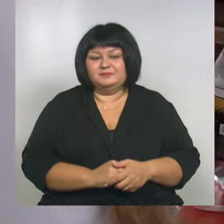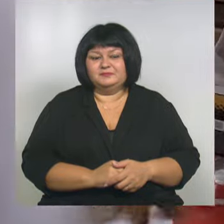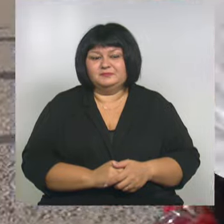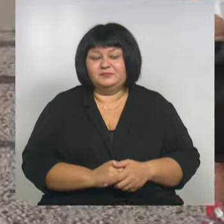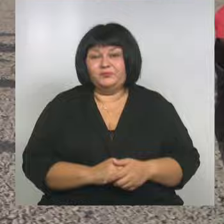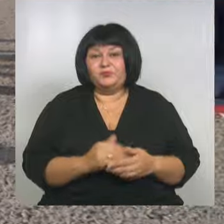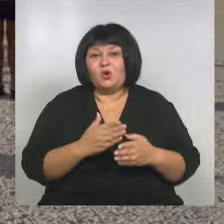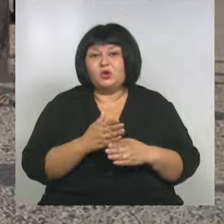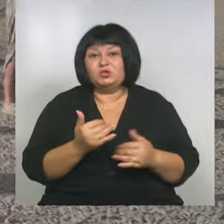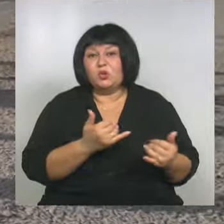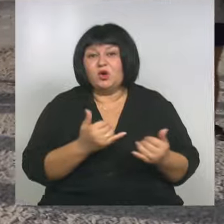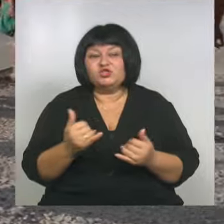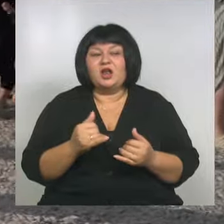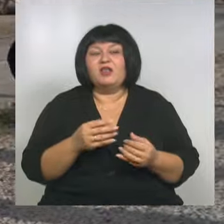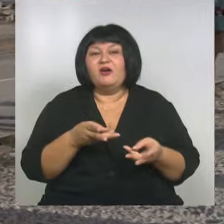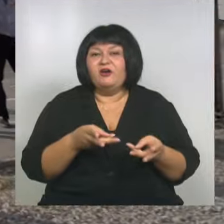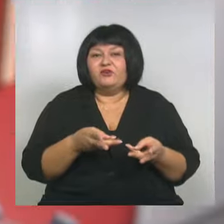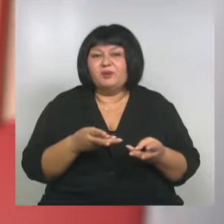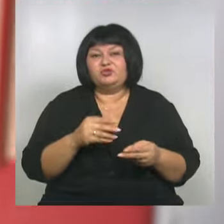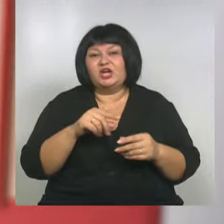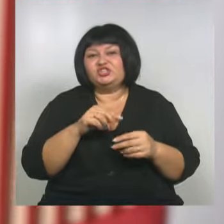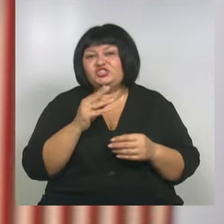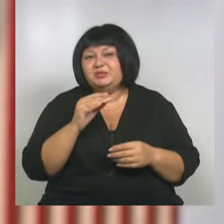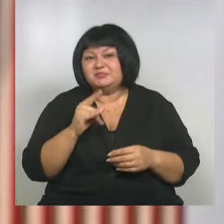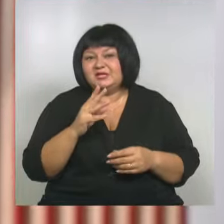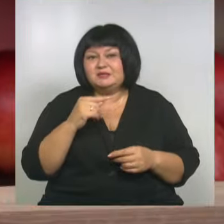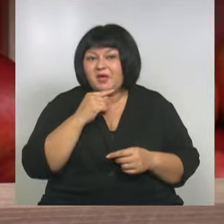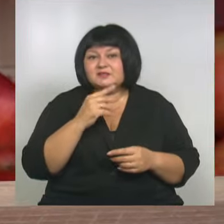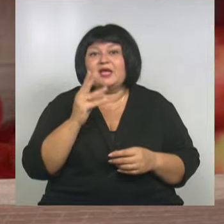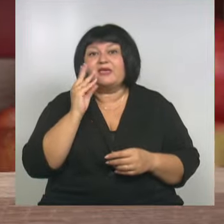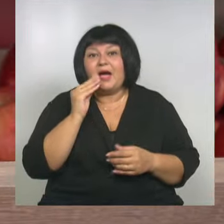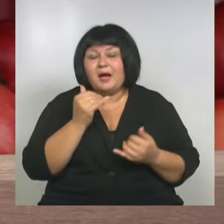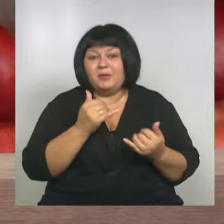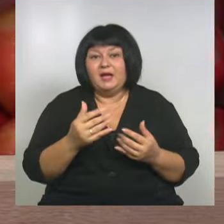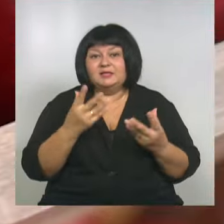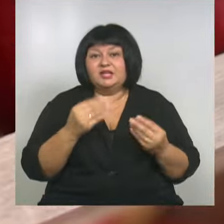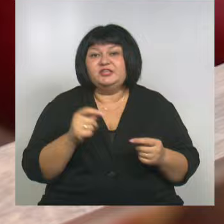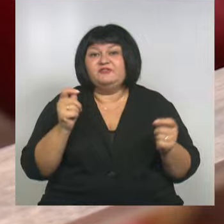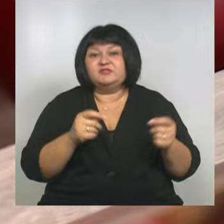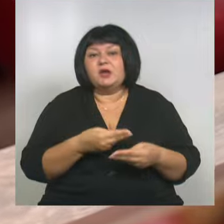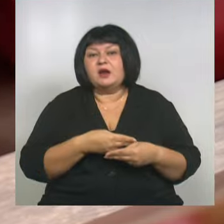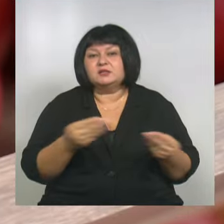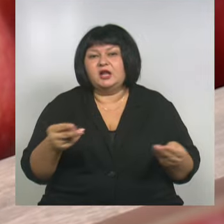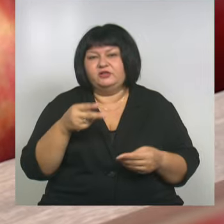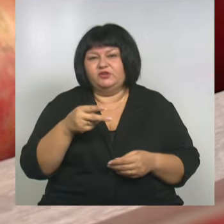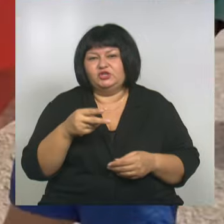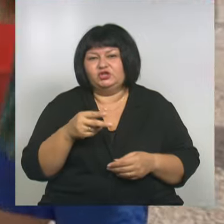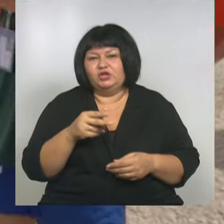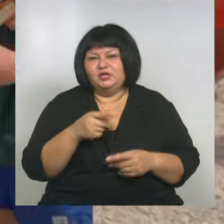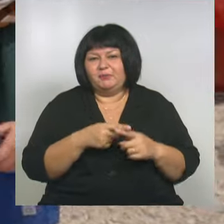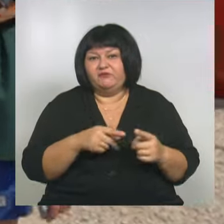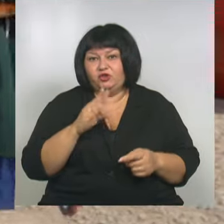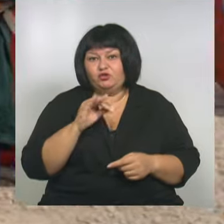Гостей угощали выпечкой, чипсами из мяса и, конечно, яблоками. За дни фестиваля раздали две с половиной тонны.